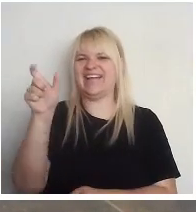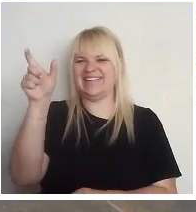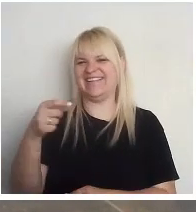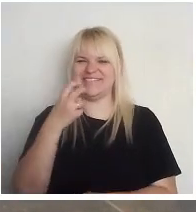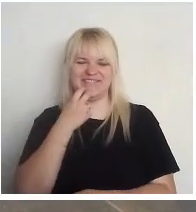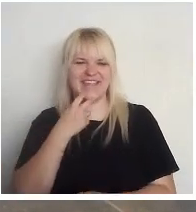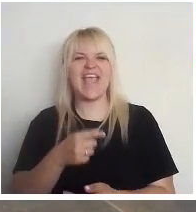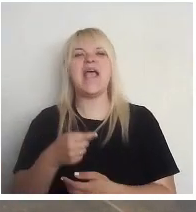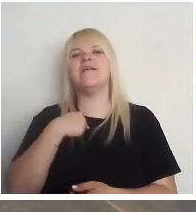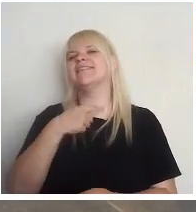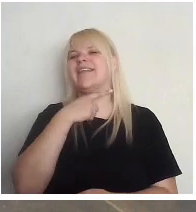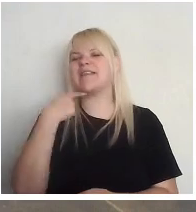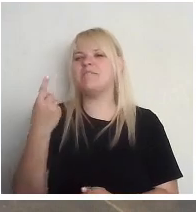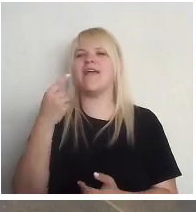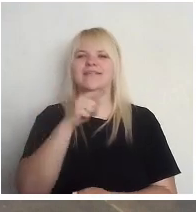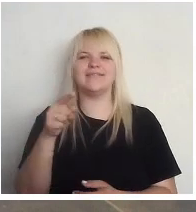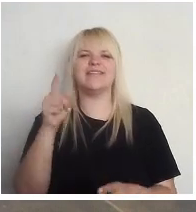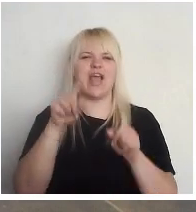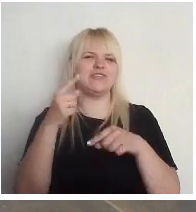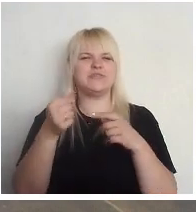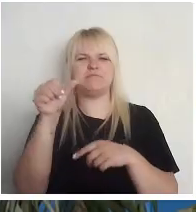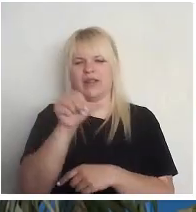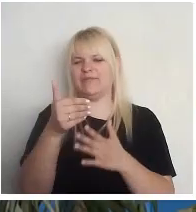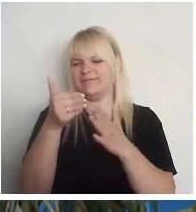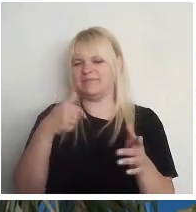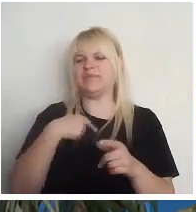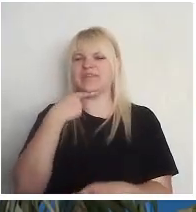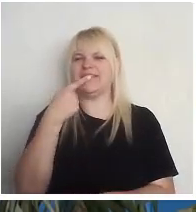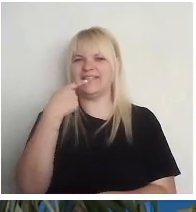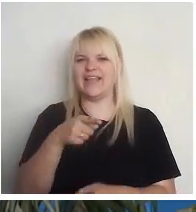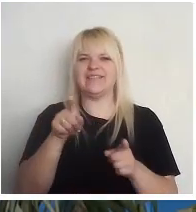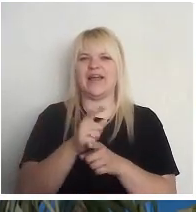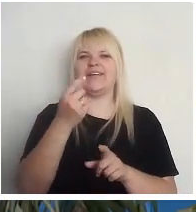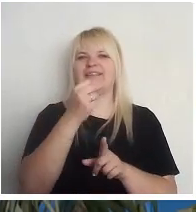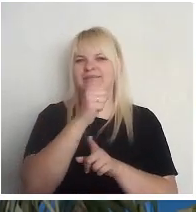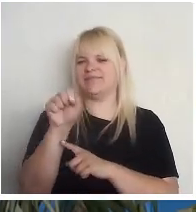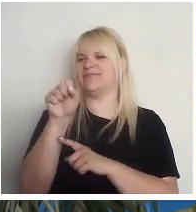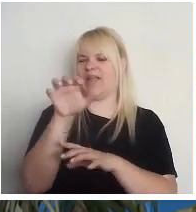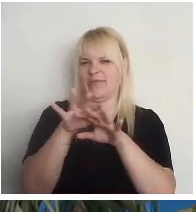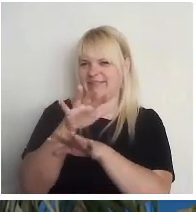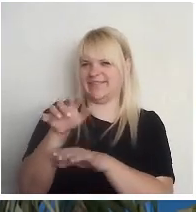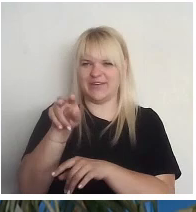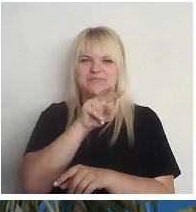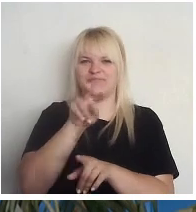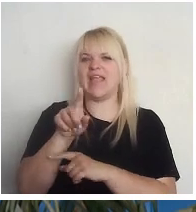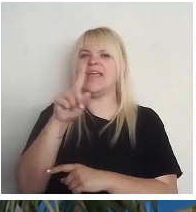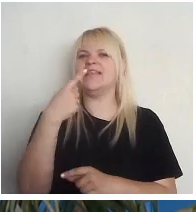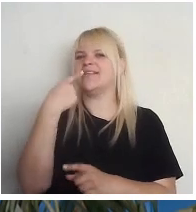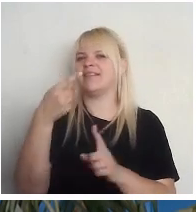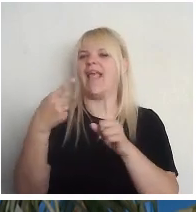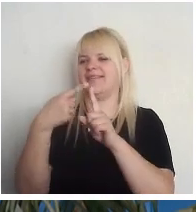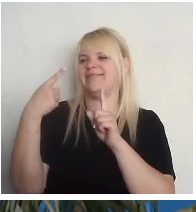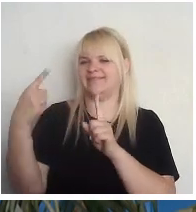Man gribējās šo dažas minūtes apakaļ teikt, un es pagriezīšos arī pret auditoriju. Ir tāds teiciens, ka sliktus